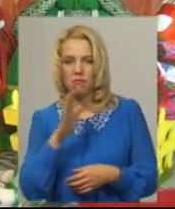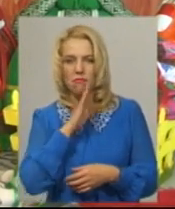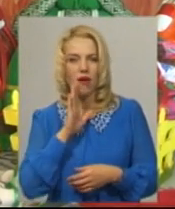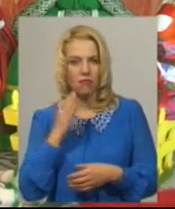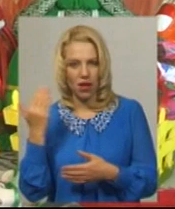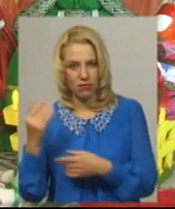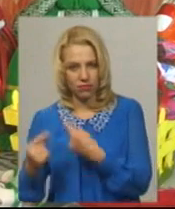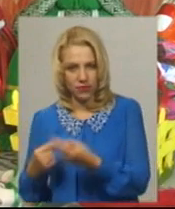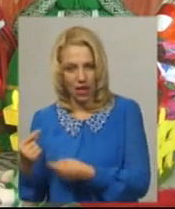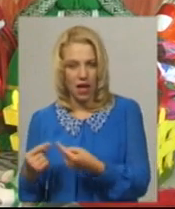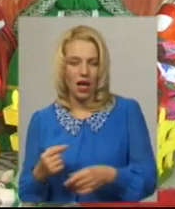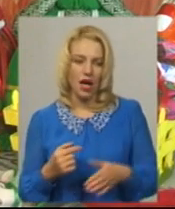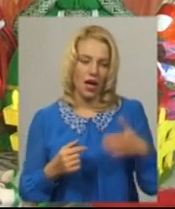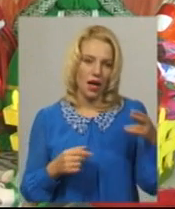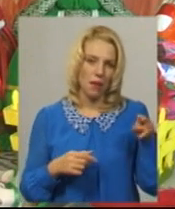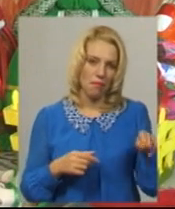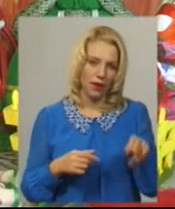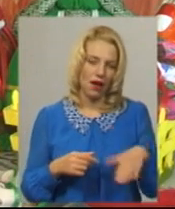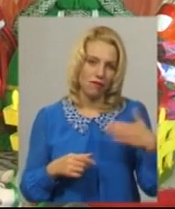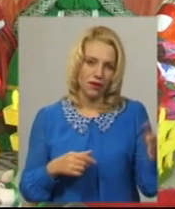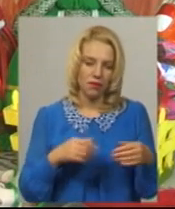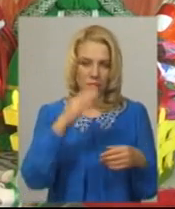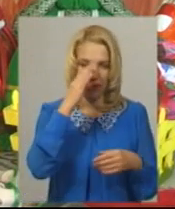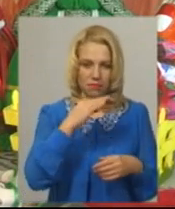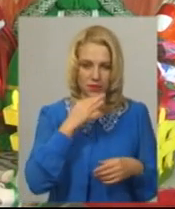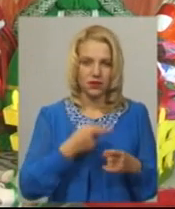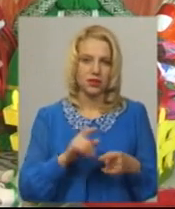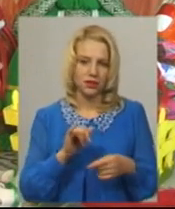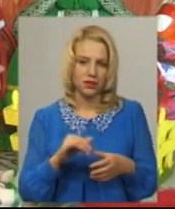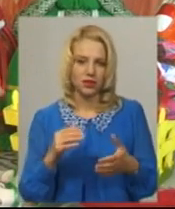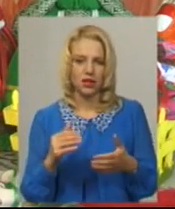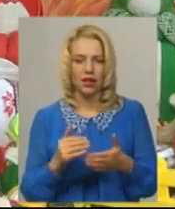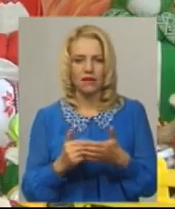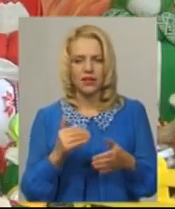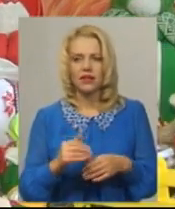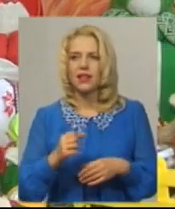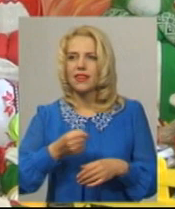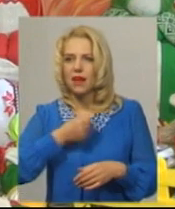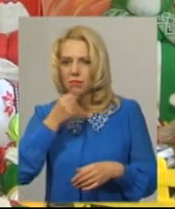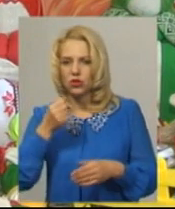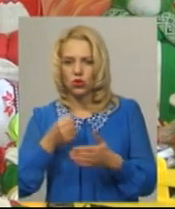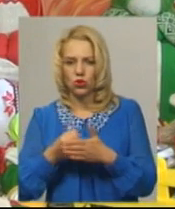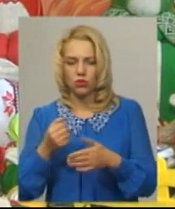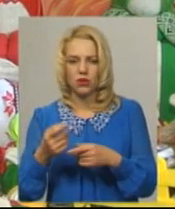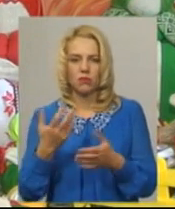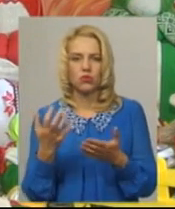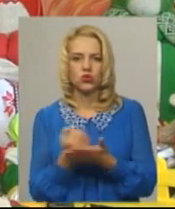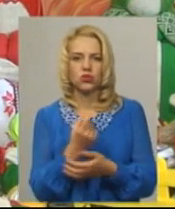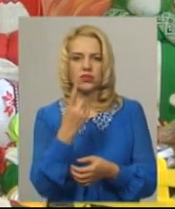сторони на рід батька і на кожне покоління одна ляличка. Від найбільшої до найменшої. В кожному покоління виходить